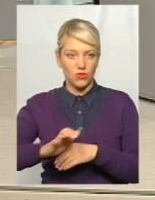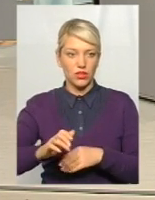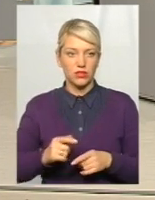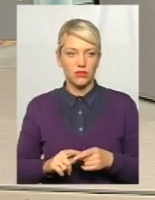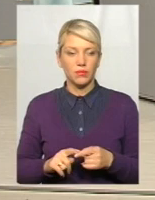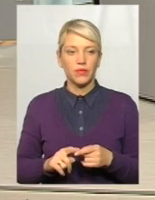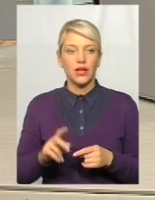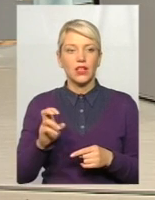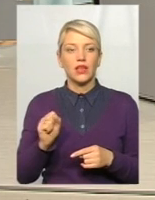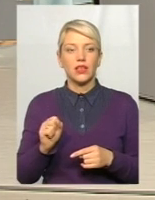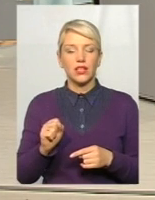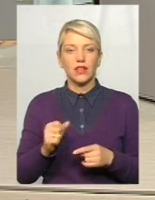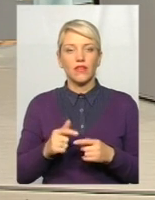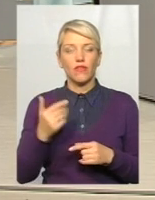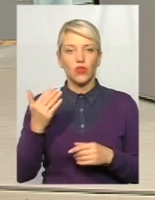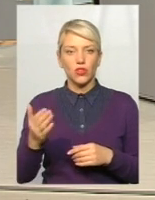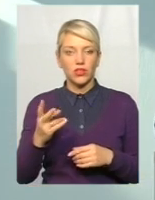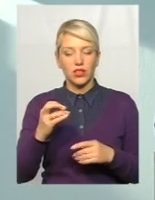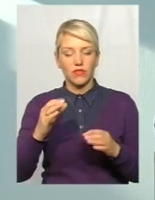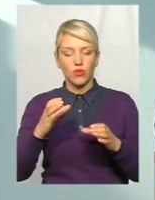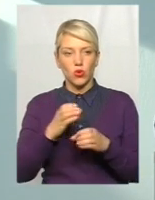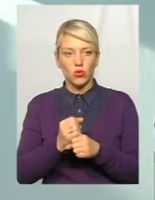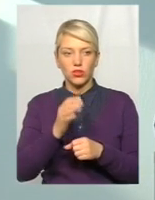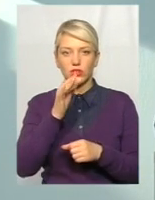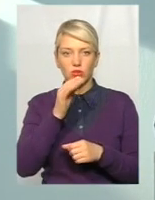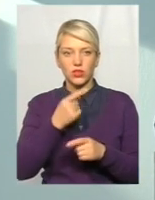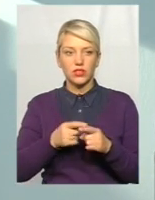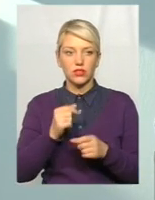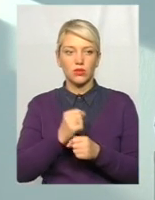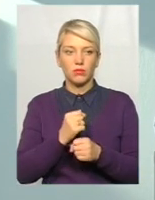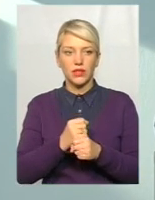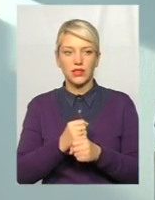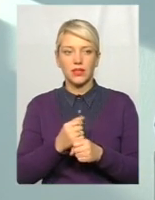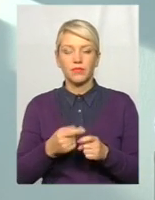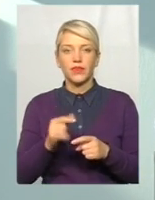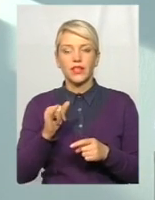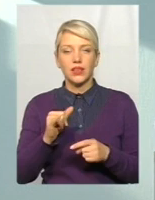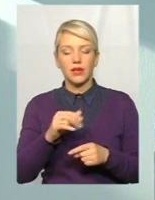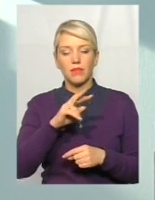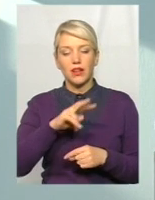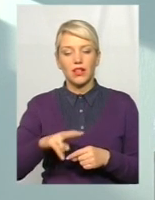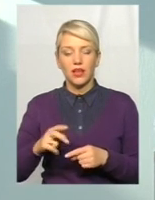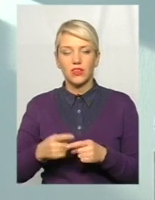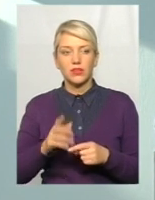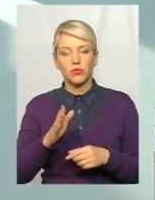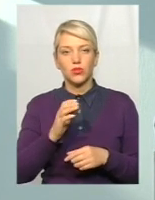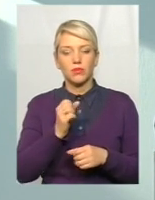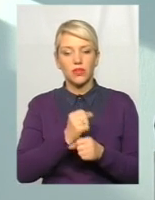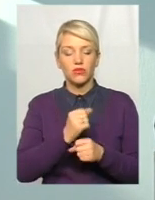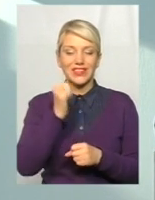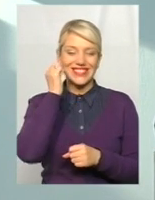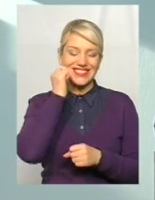роботи по якимось працювати, і в найкоротші строки це зробити. Безпечення, що це паралельно будуть спрацювати ще з три системи, тому що